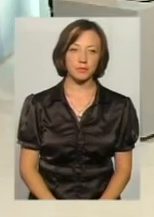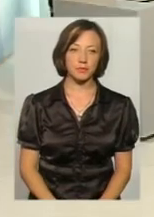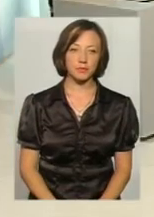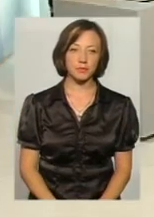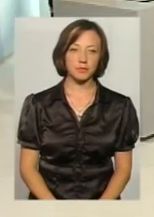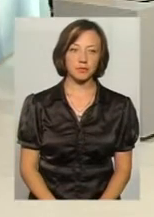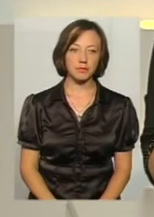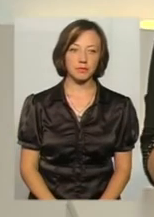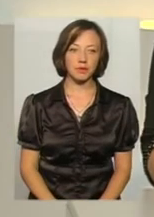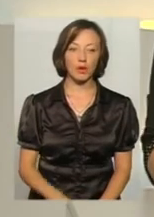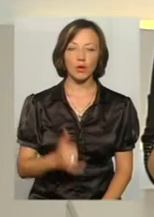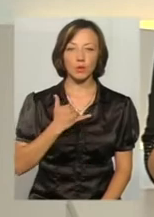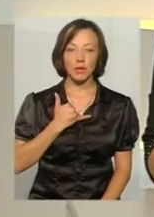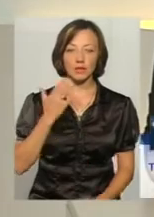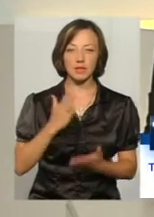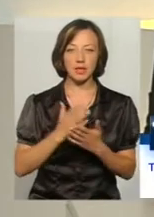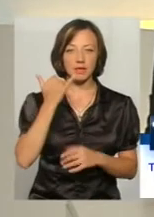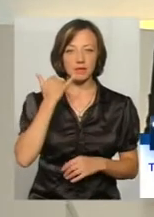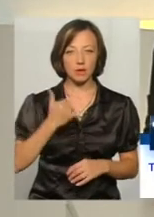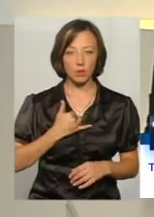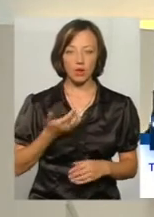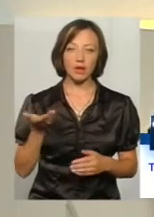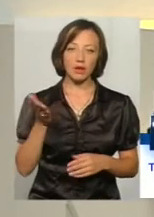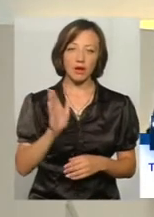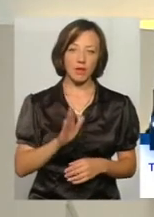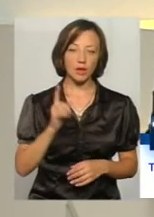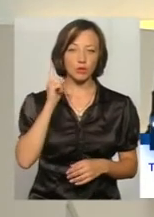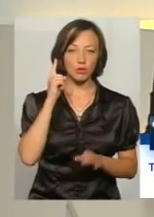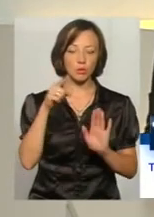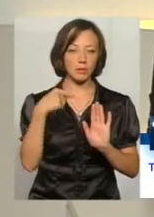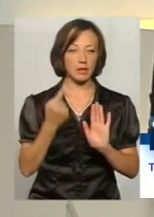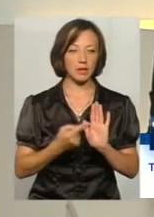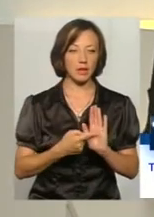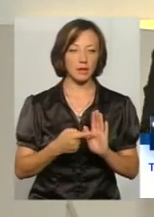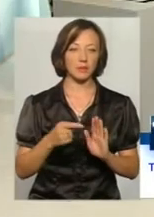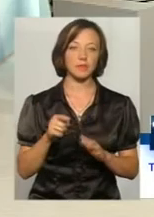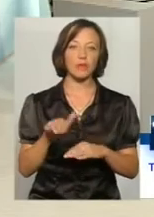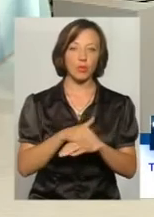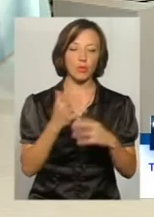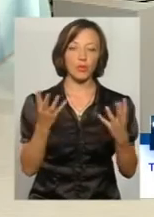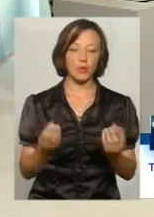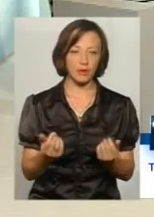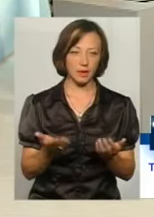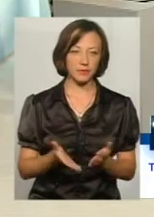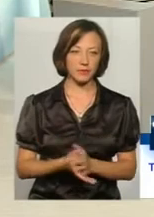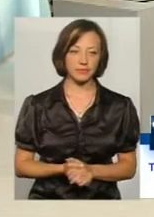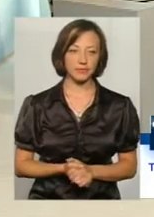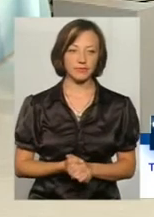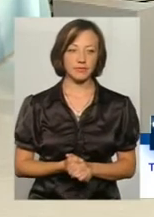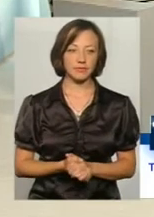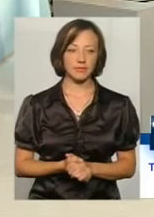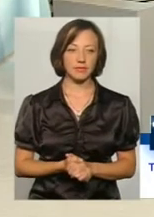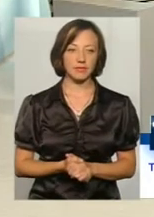Світлана. У нас на зв'язку є наш телеглядач. Давайте почуємо його питання у студії. Доброго дня. Ви